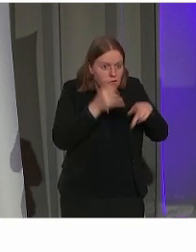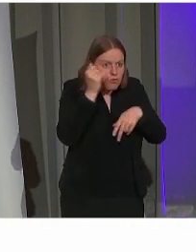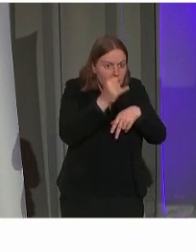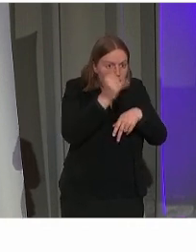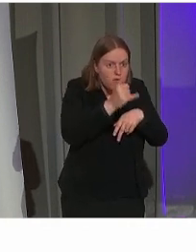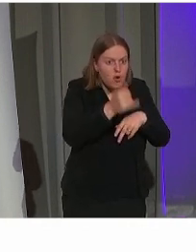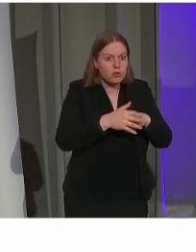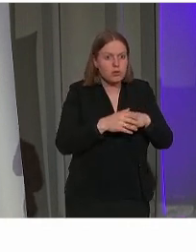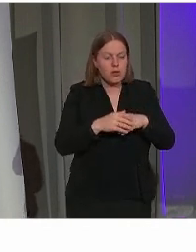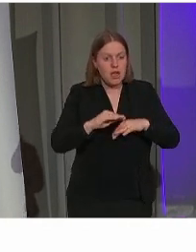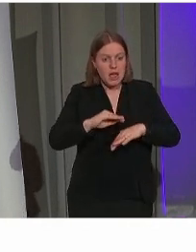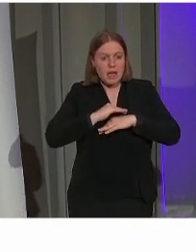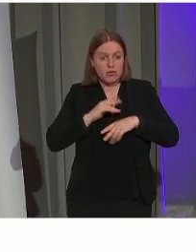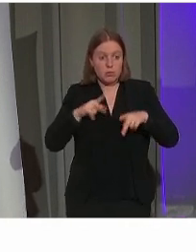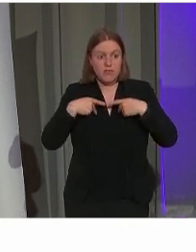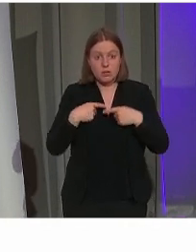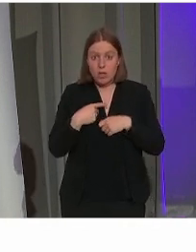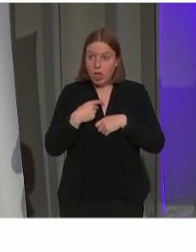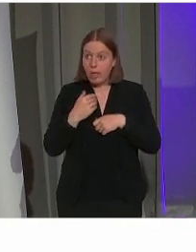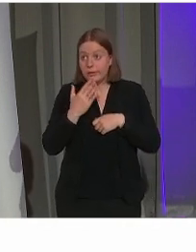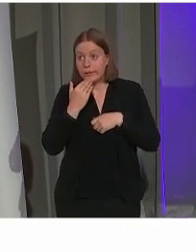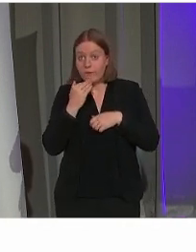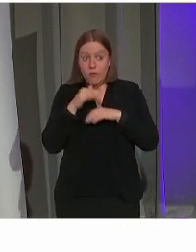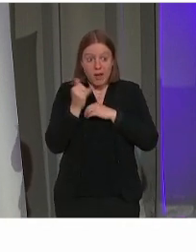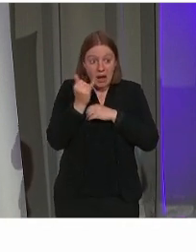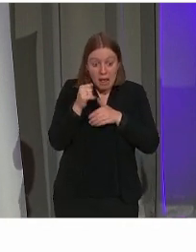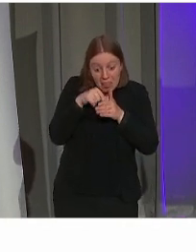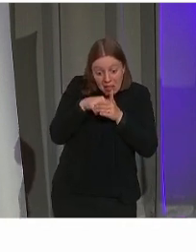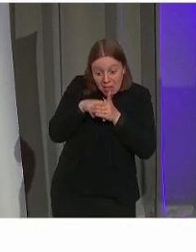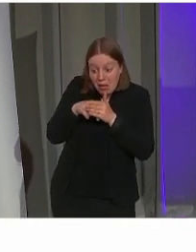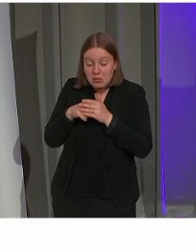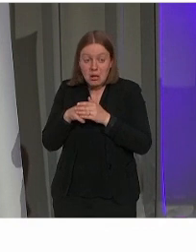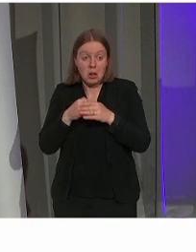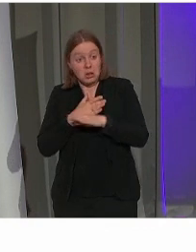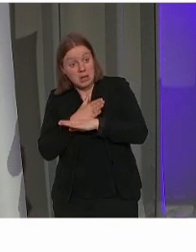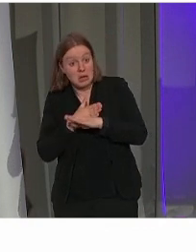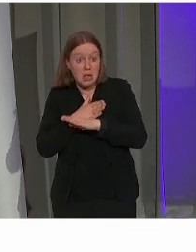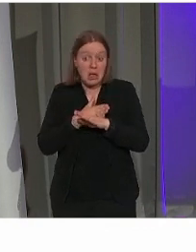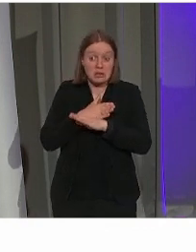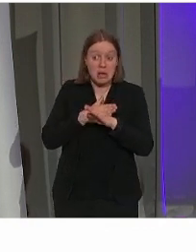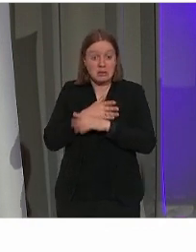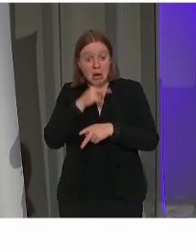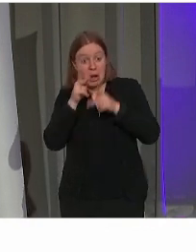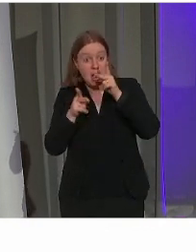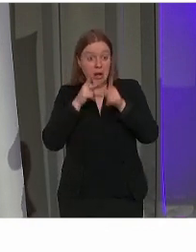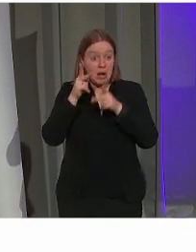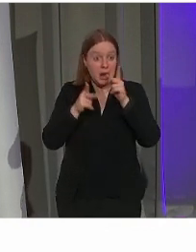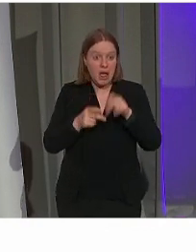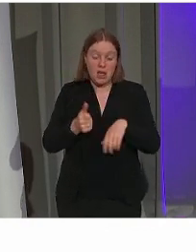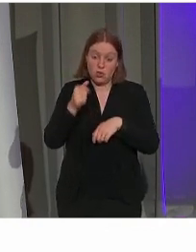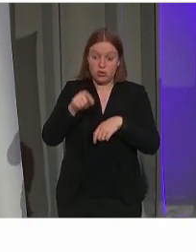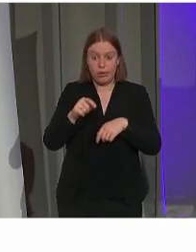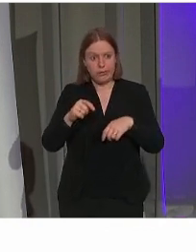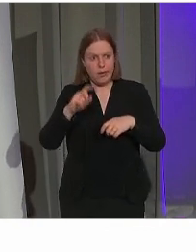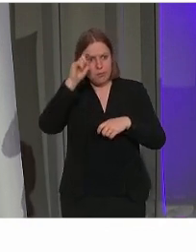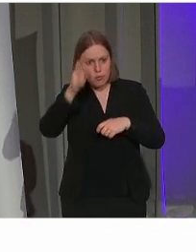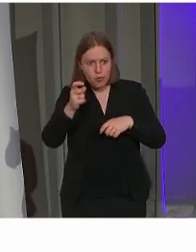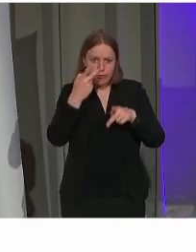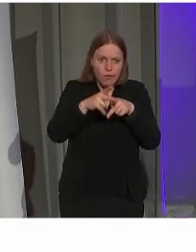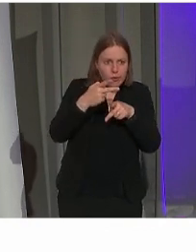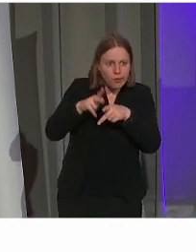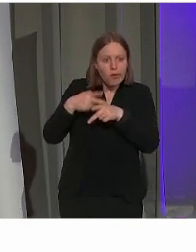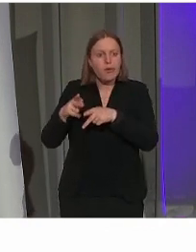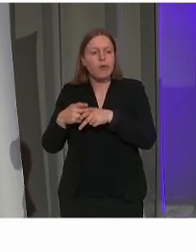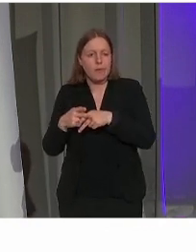Erfgoed professionals zitten moeilijk te doen over kleine details aan schrijnwerk. En maken het daardoor iedereen eigenlijk gewoon moeilijk die iets wil verbouwen.